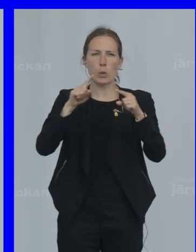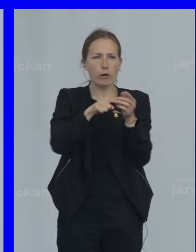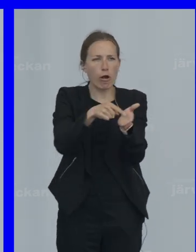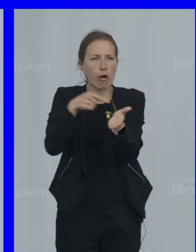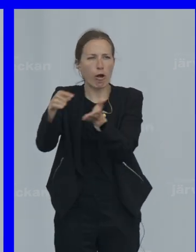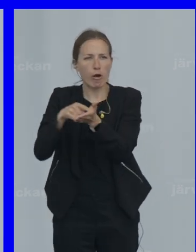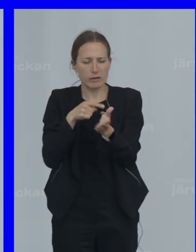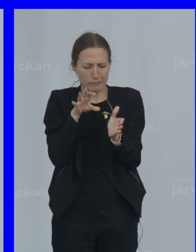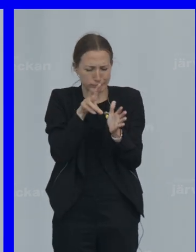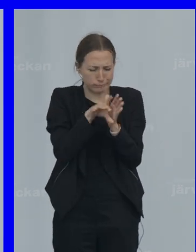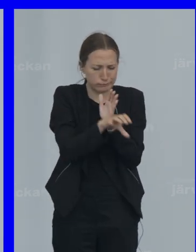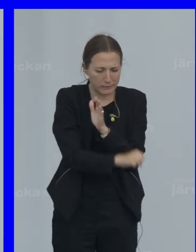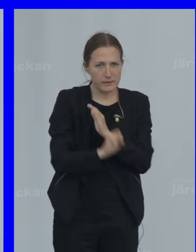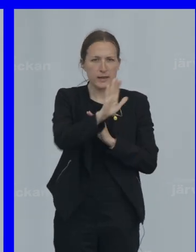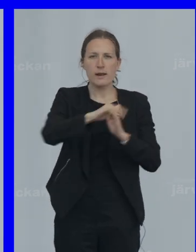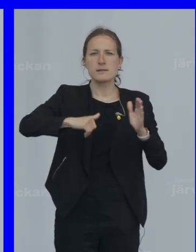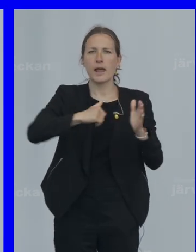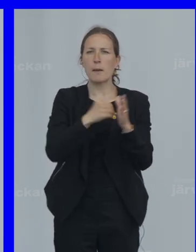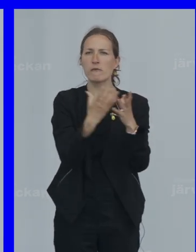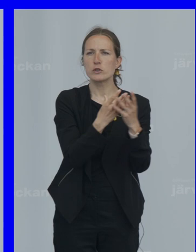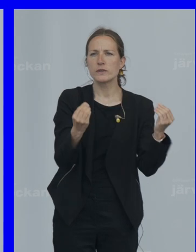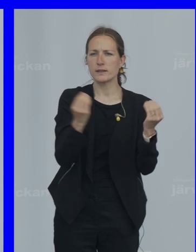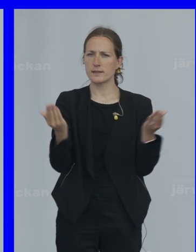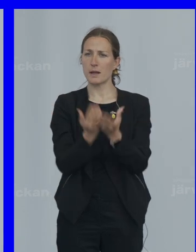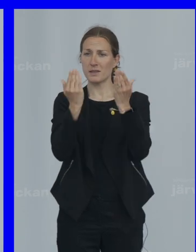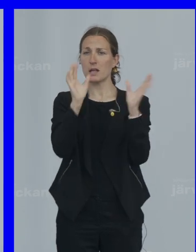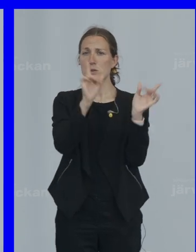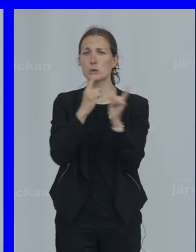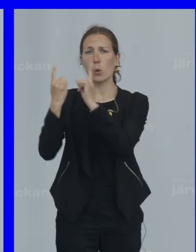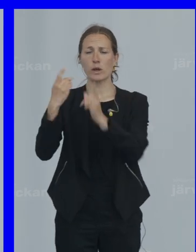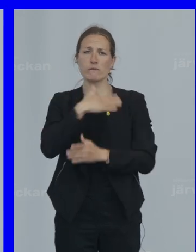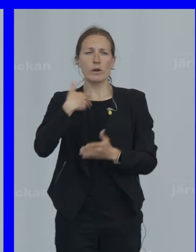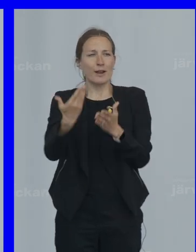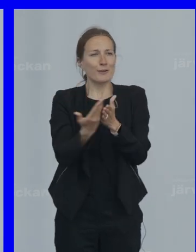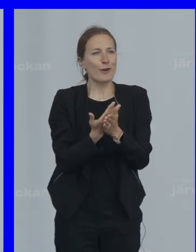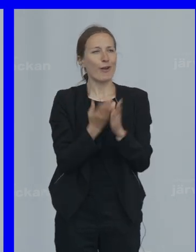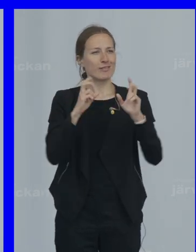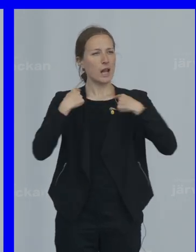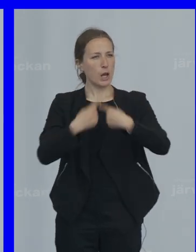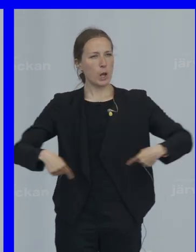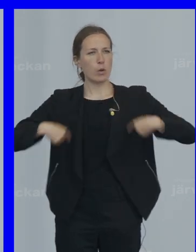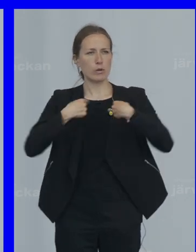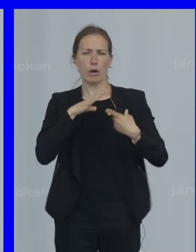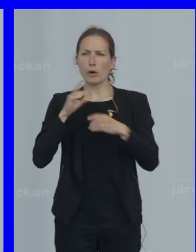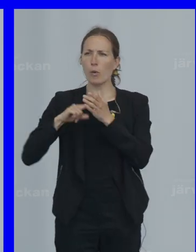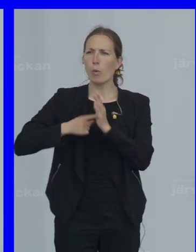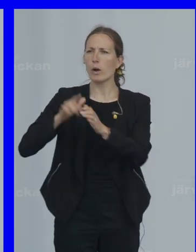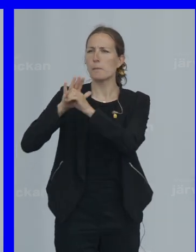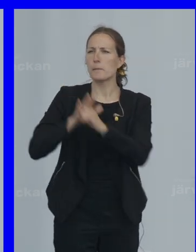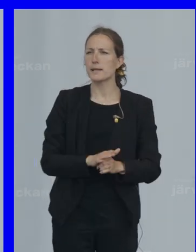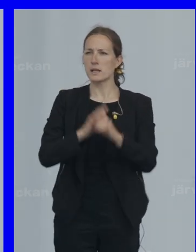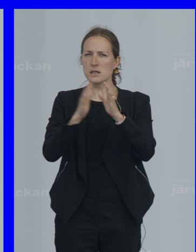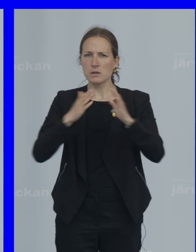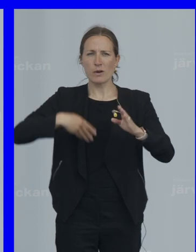av utrotning När deras hem försvinner Och samtidigt som skogen Vår gröna lunga Är satt under hård press Av stora